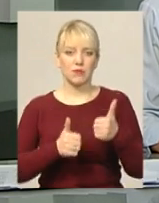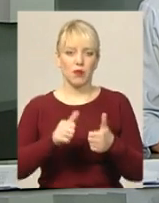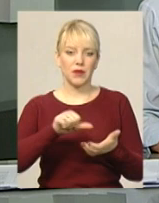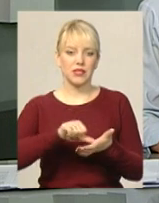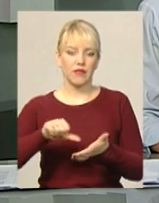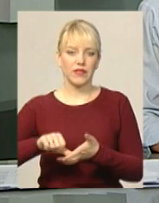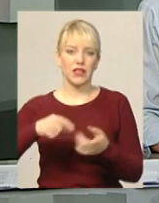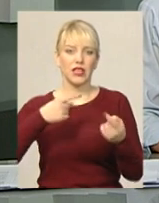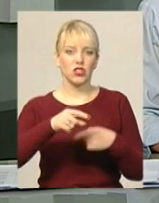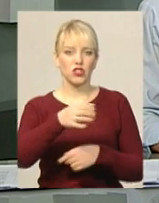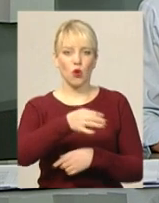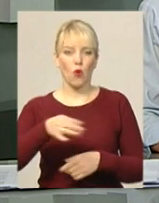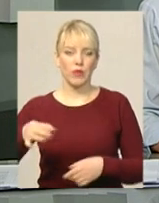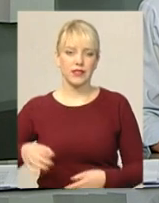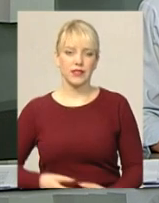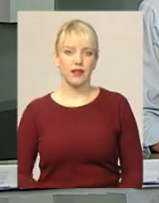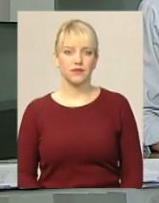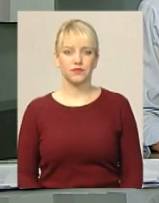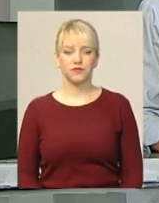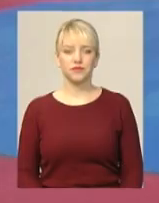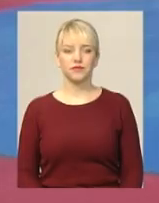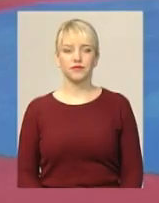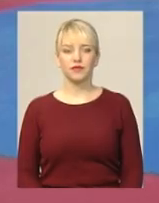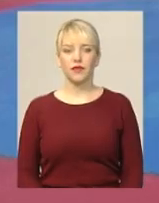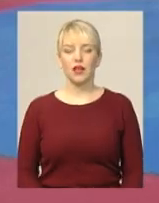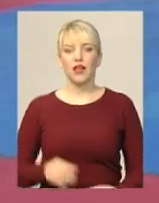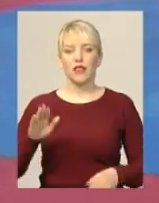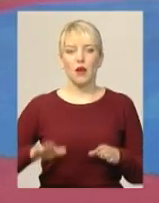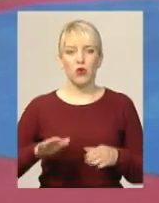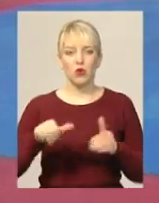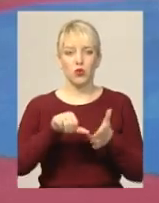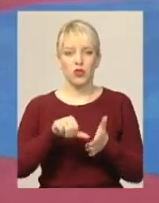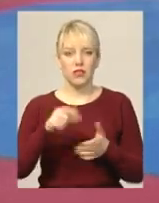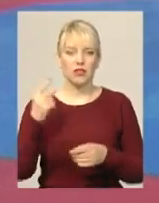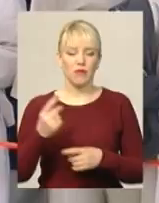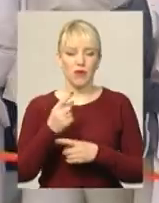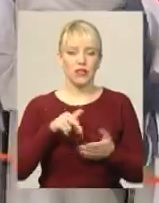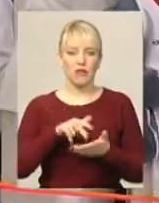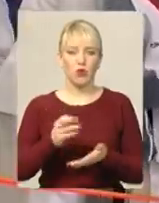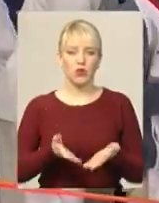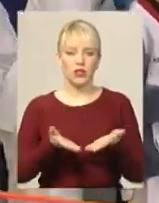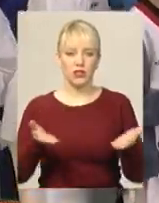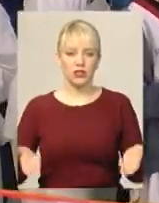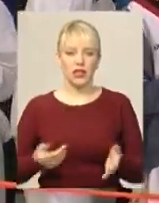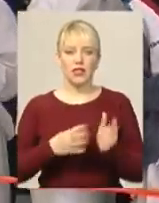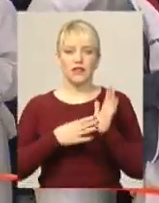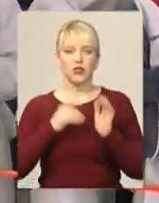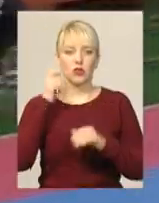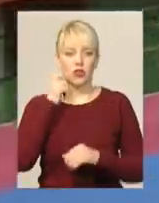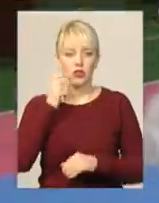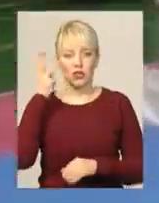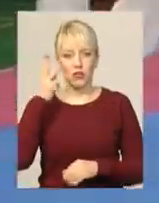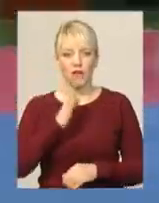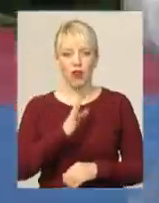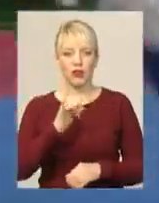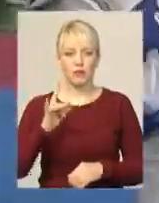інших областей, розповідає Світлана Поробок Наймолодші учасники першими виходили на Даян Дев'ятирічному хмельничанину